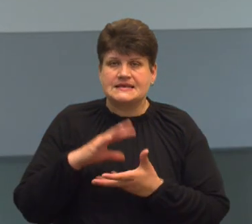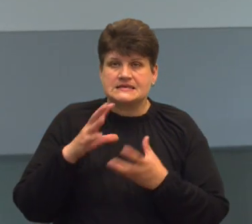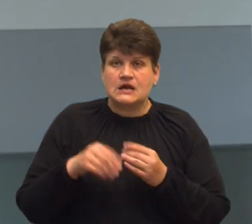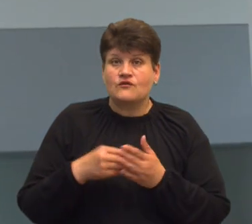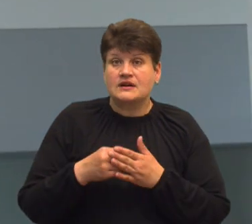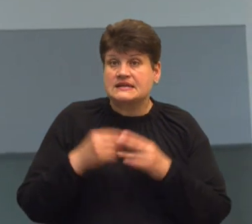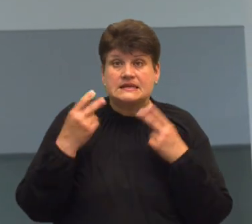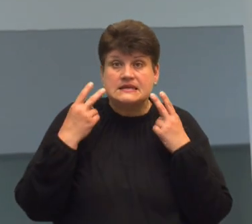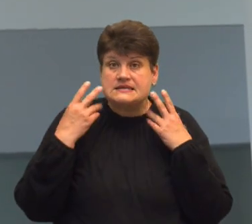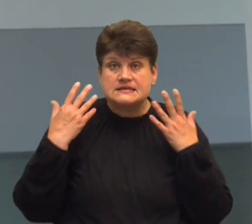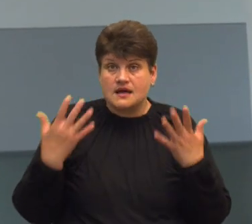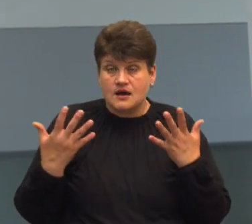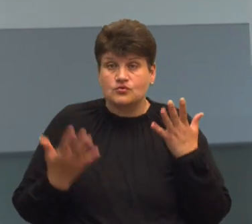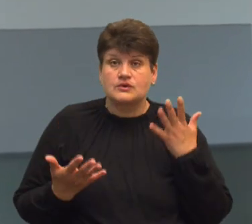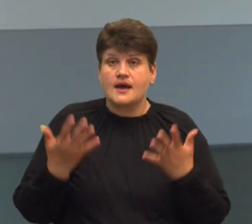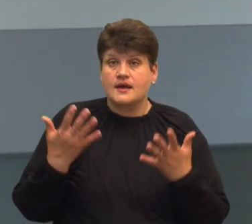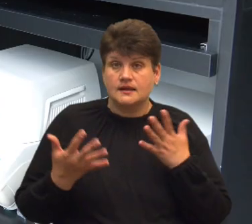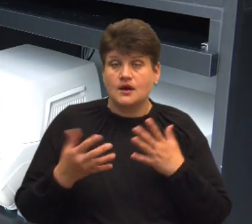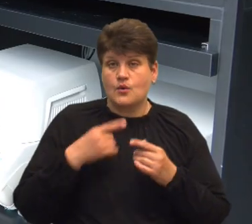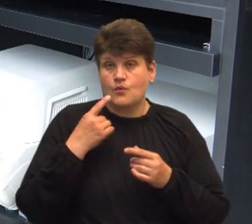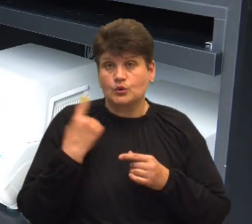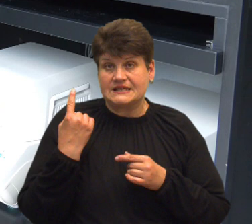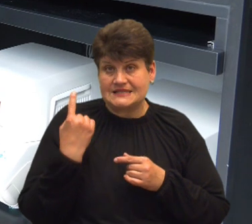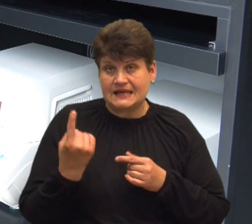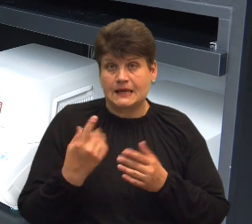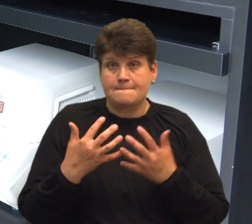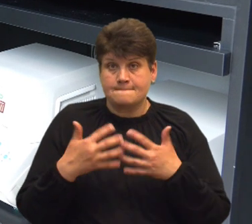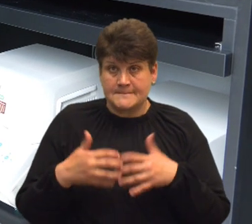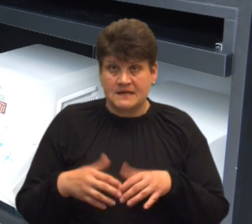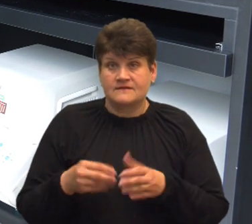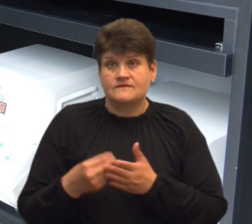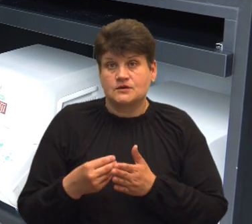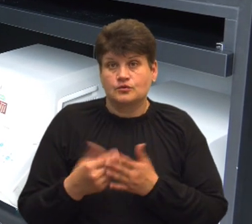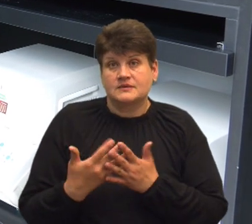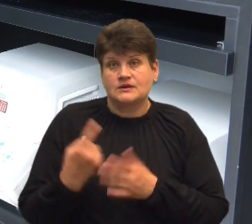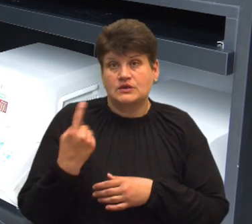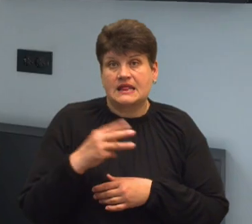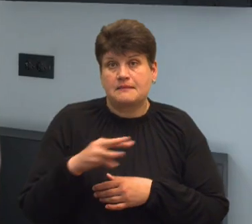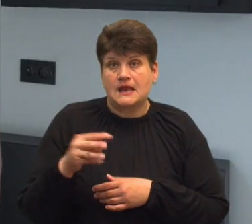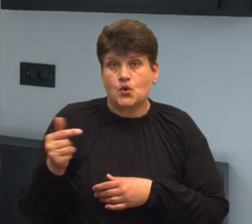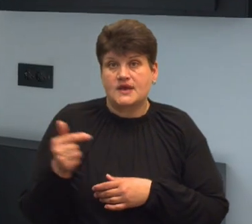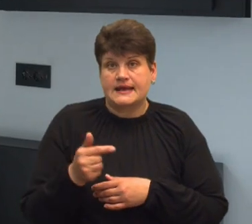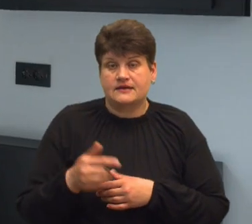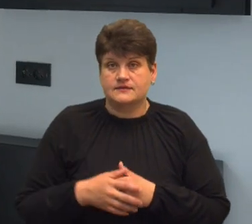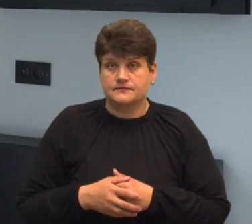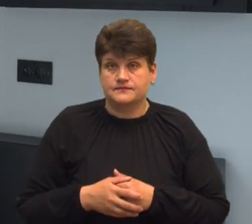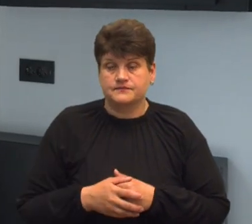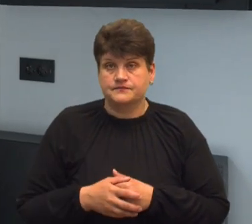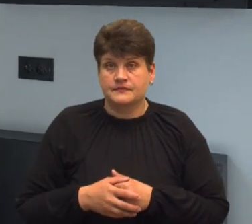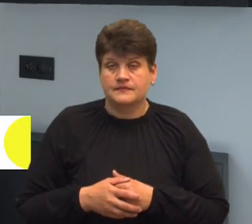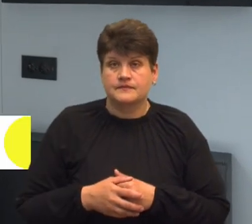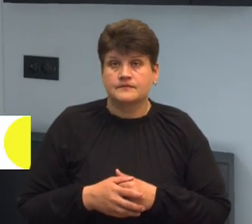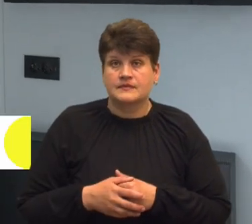знають, каже Юлія Кравчук, але, за її словами, один з таких приладів в Україні вартує близько мільйона гривень. В лабораторії